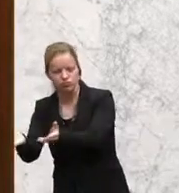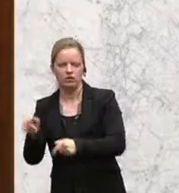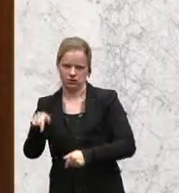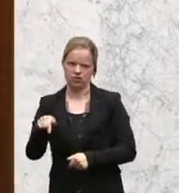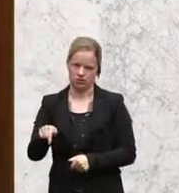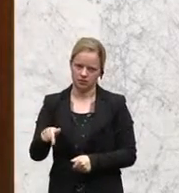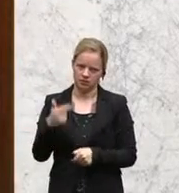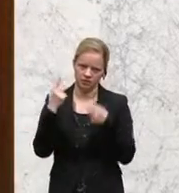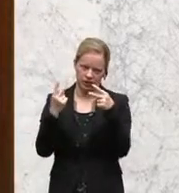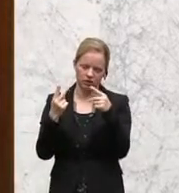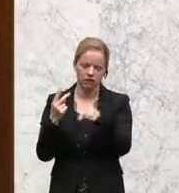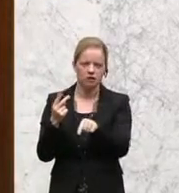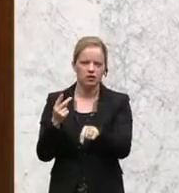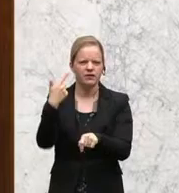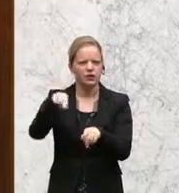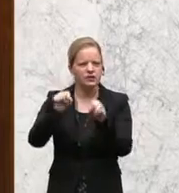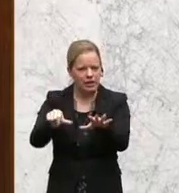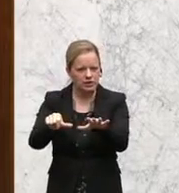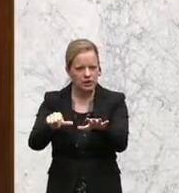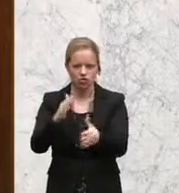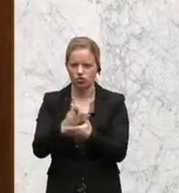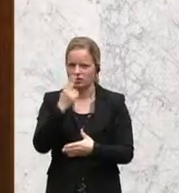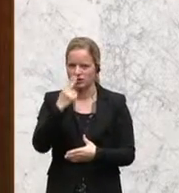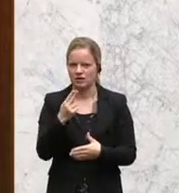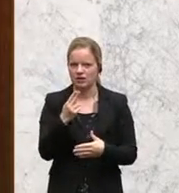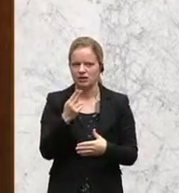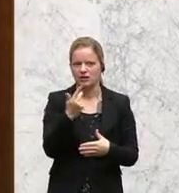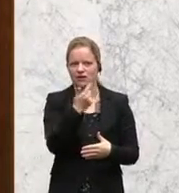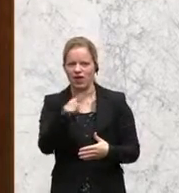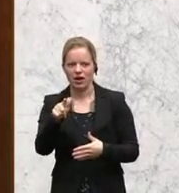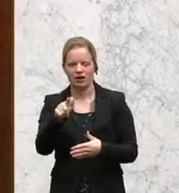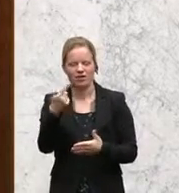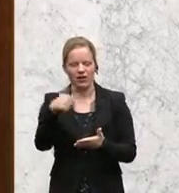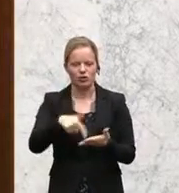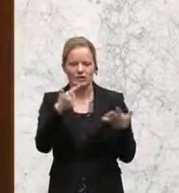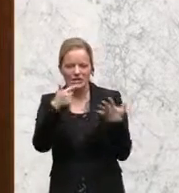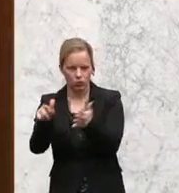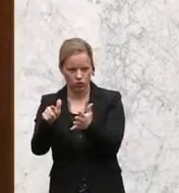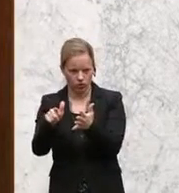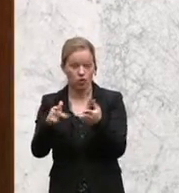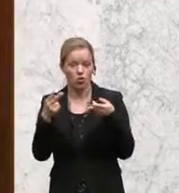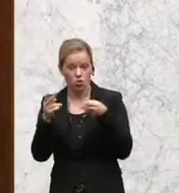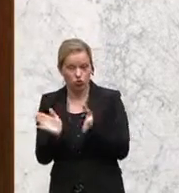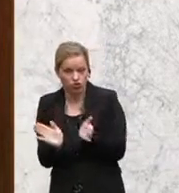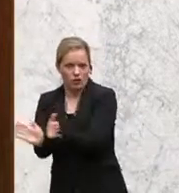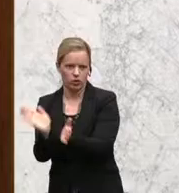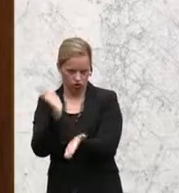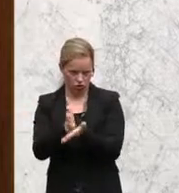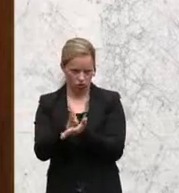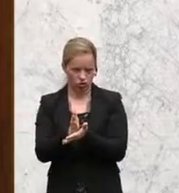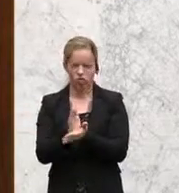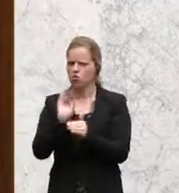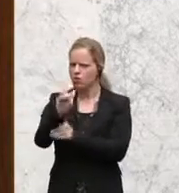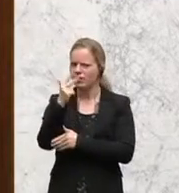gezeigt, dass 2016 mittlerweile 2.785 Rückschiebungen stattgefunden haben. Das ist ein Anstieg um über